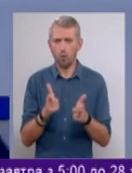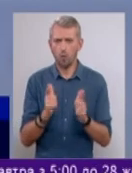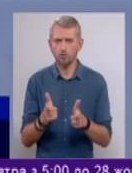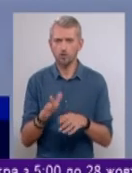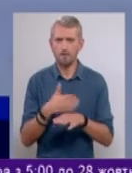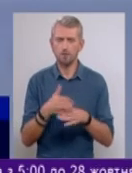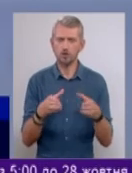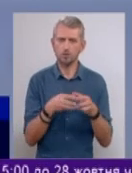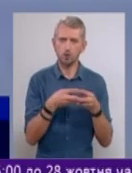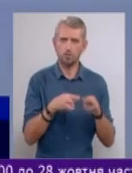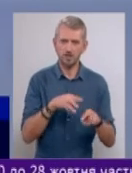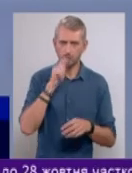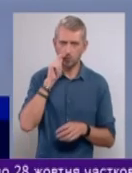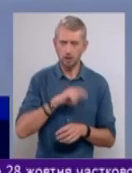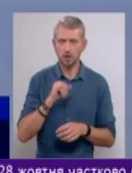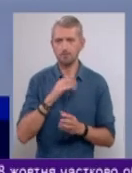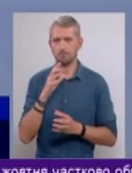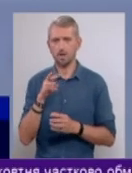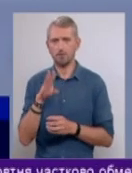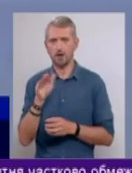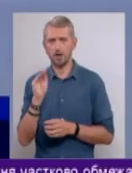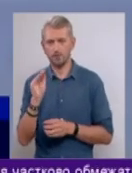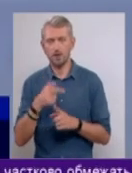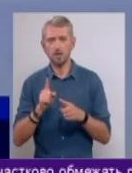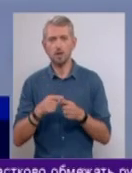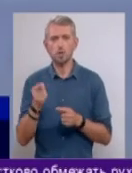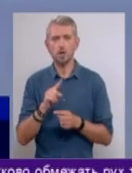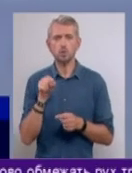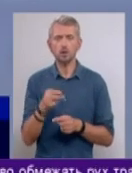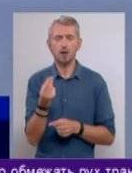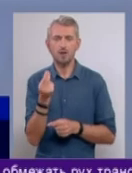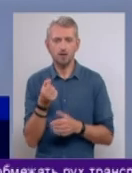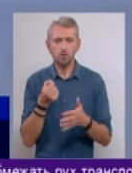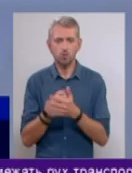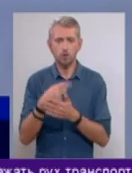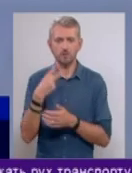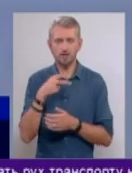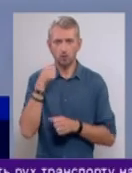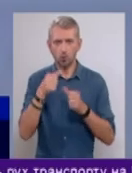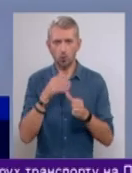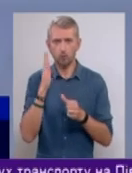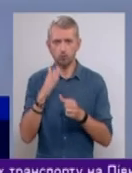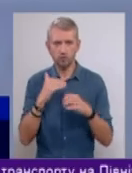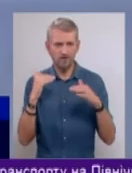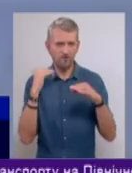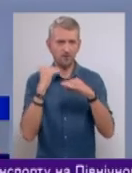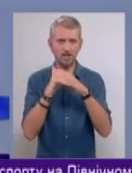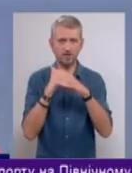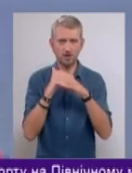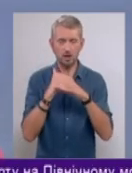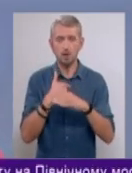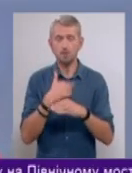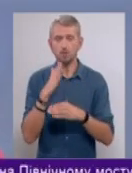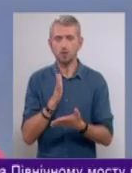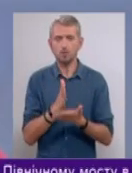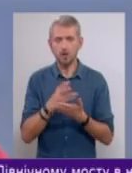Кабінетом міністрів України і Міжнародним валютним фондом, це про те, що цей тариф до 2020 року буде вирівнений. Тобто, ми будемо мати в